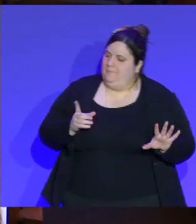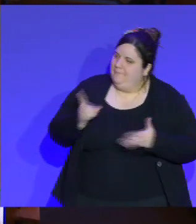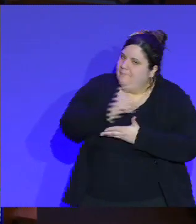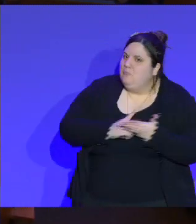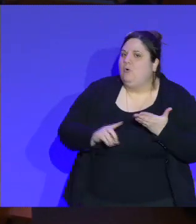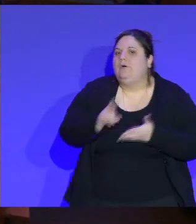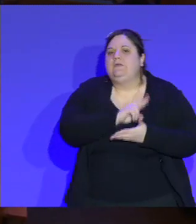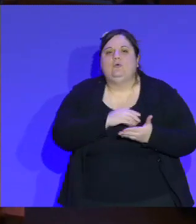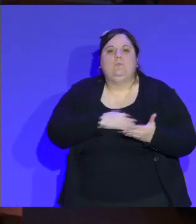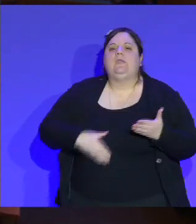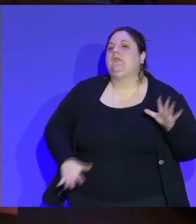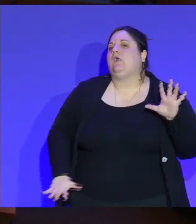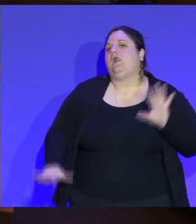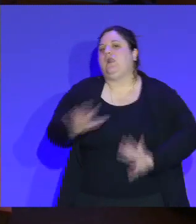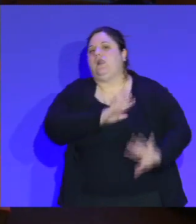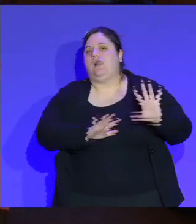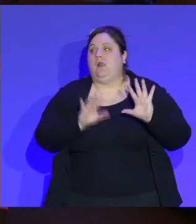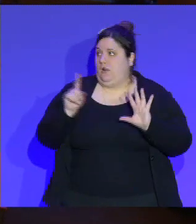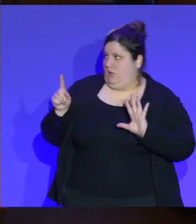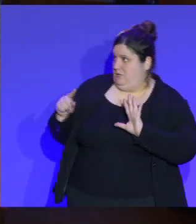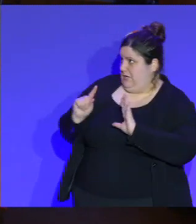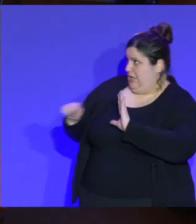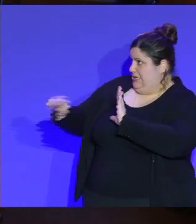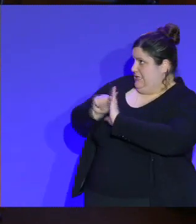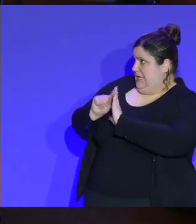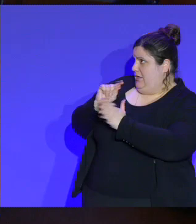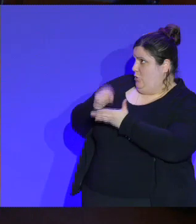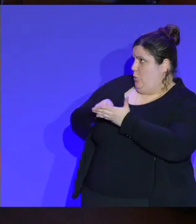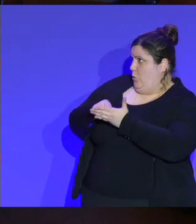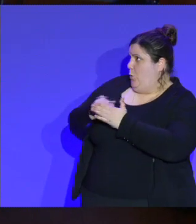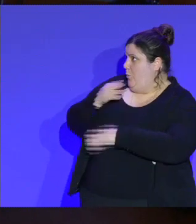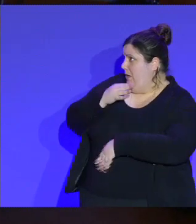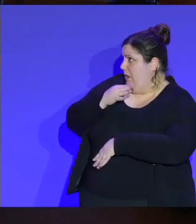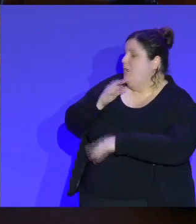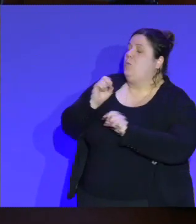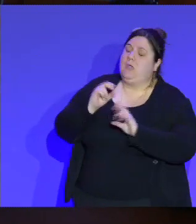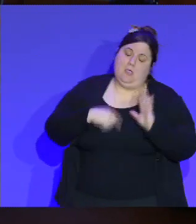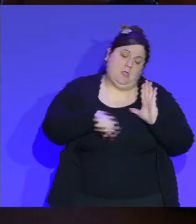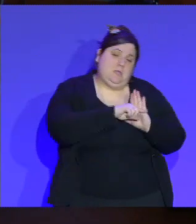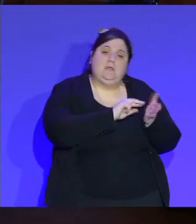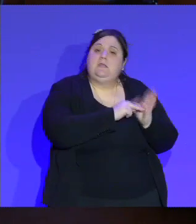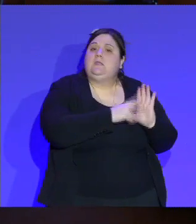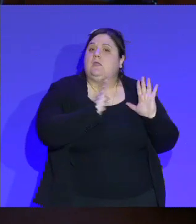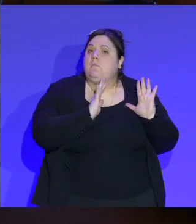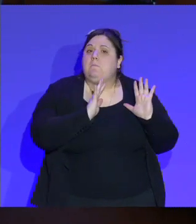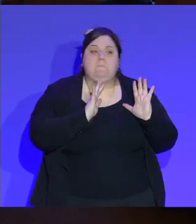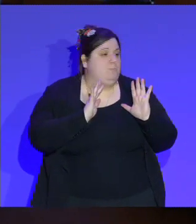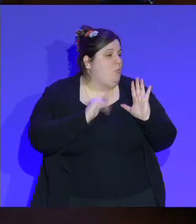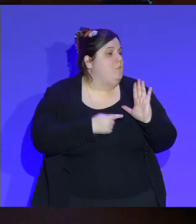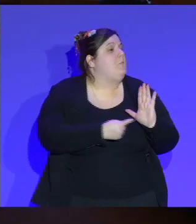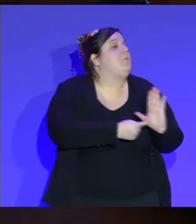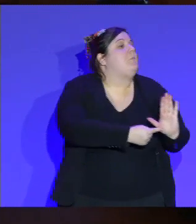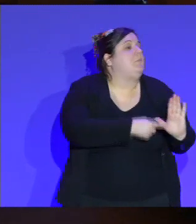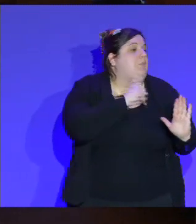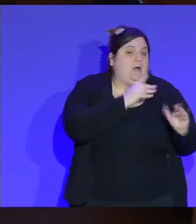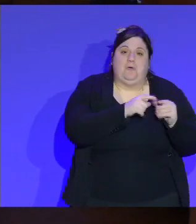ce système-là. Vous mettez un critère technique qui fera que ce sera plutôt l'entreprise de votre territoire que l'entreprise chinoise qui